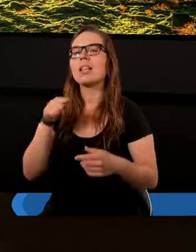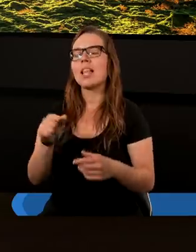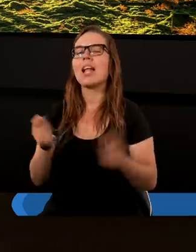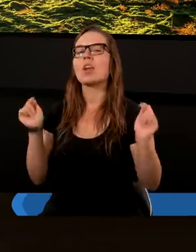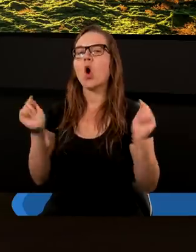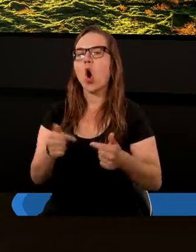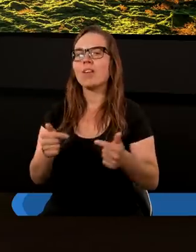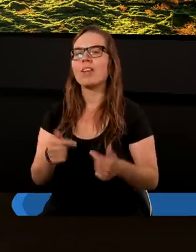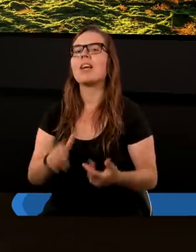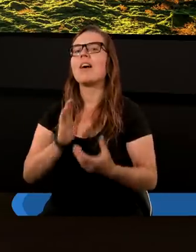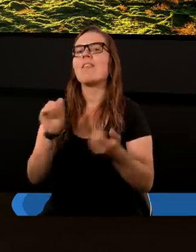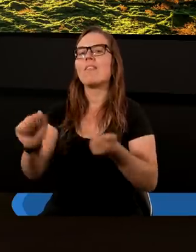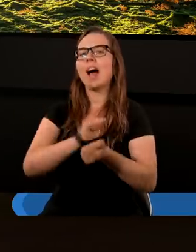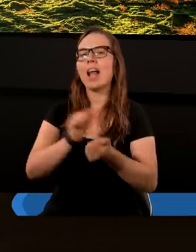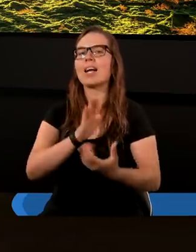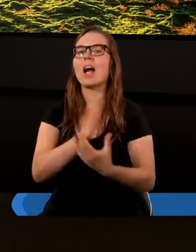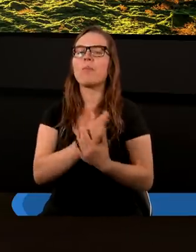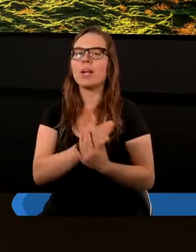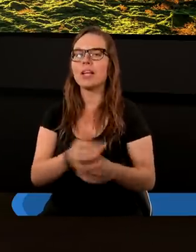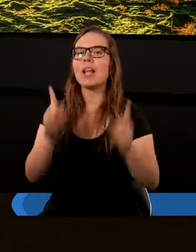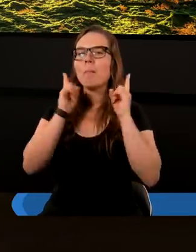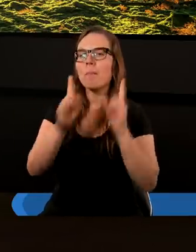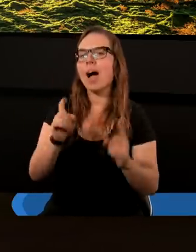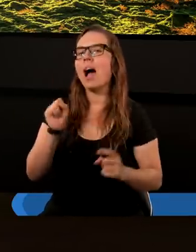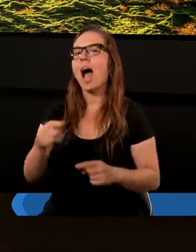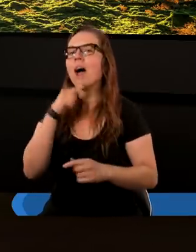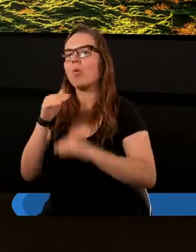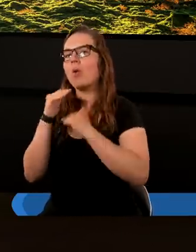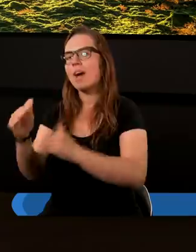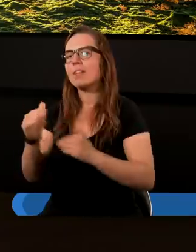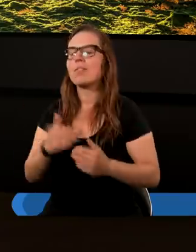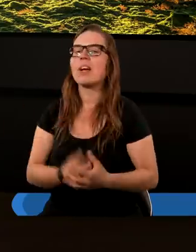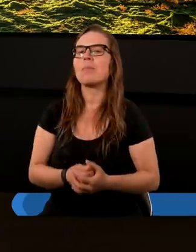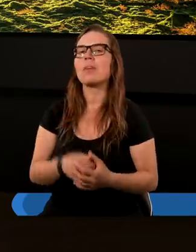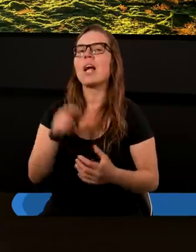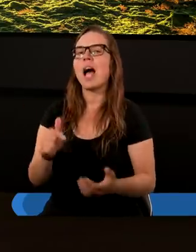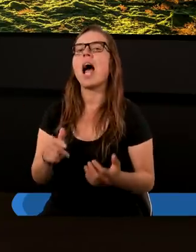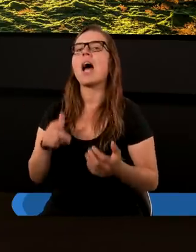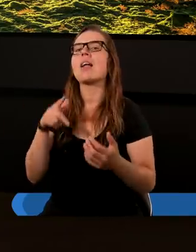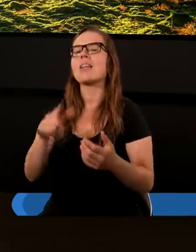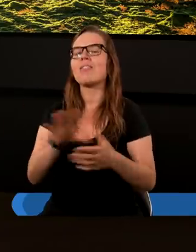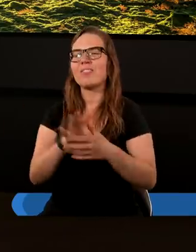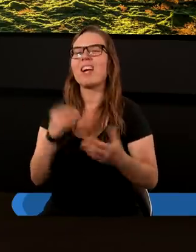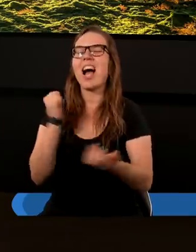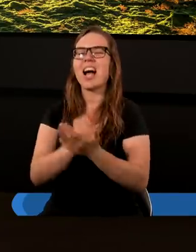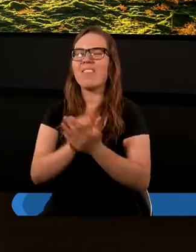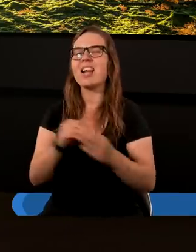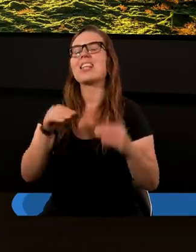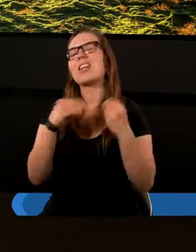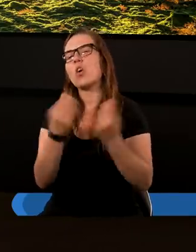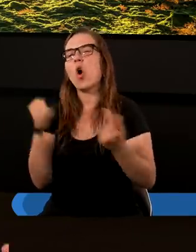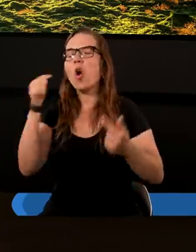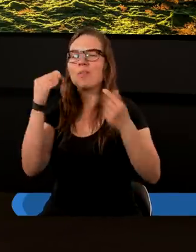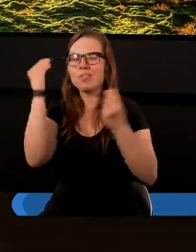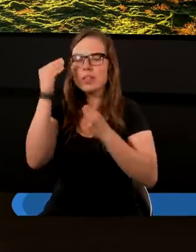konflikt, walka między prawdą, a kłamstwem w aspekcie kosmicznym, nie tylko